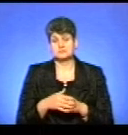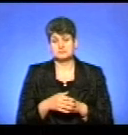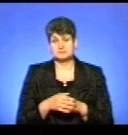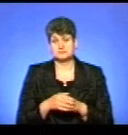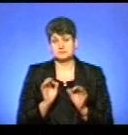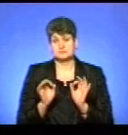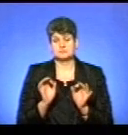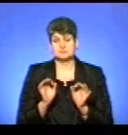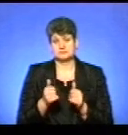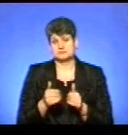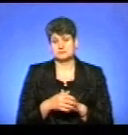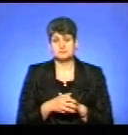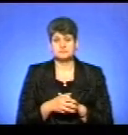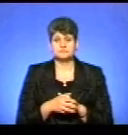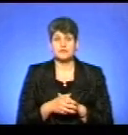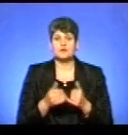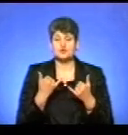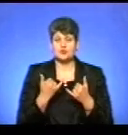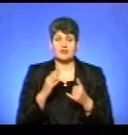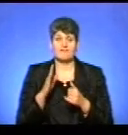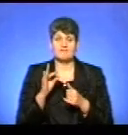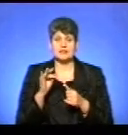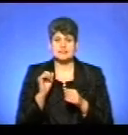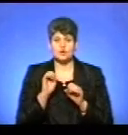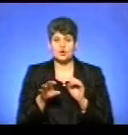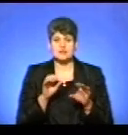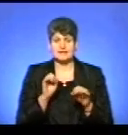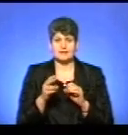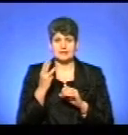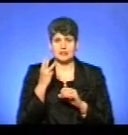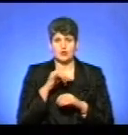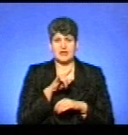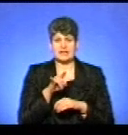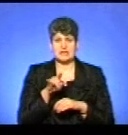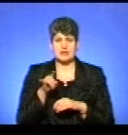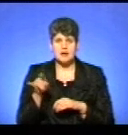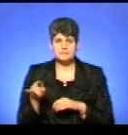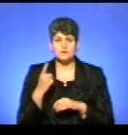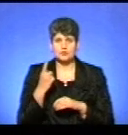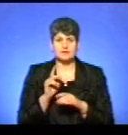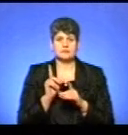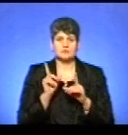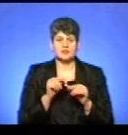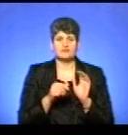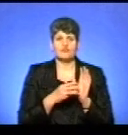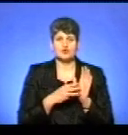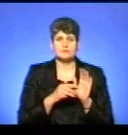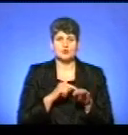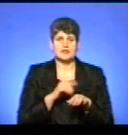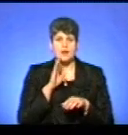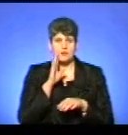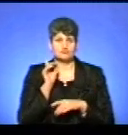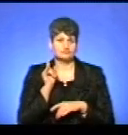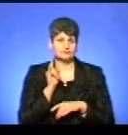Нормально, добре. Сьогодні вакцину Прикарпаттям розкидатимуть на трьох літаках. Один із них відправився ще у восьмій годині ранку.